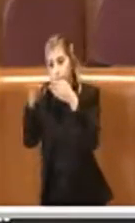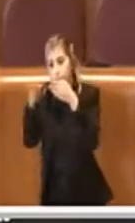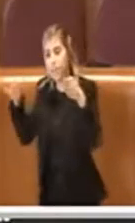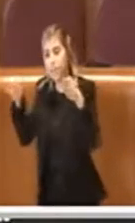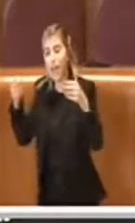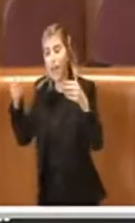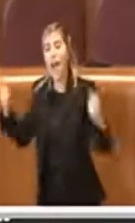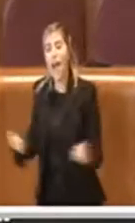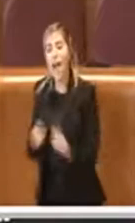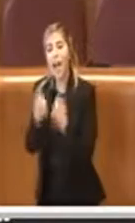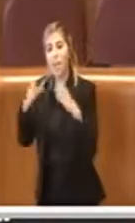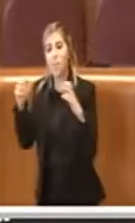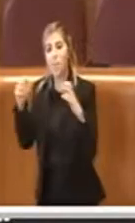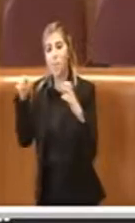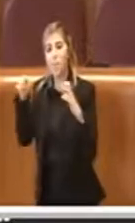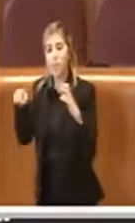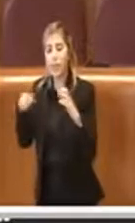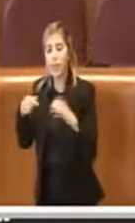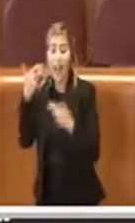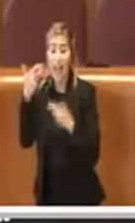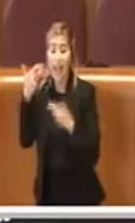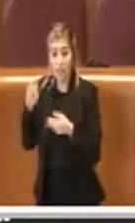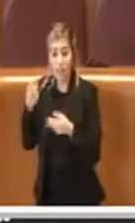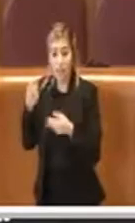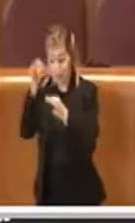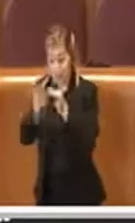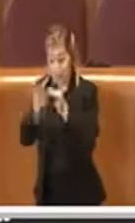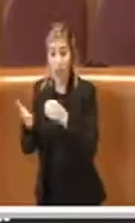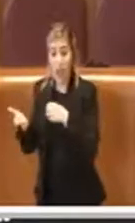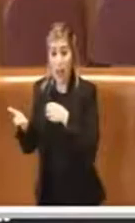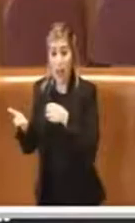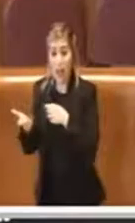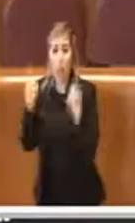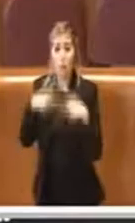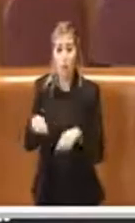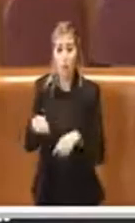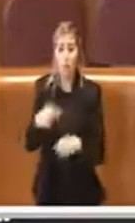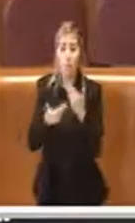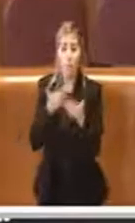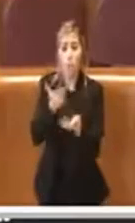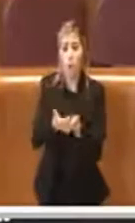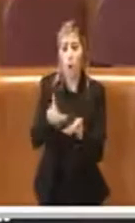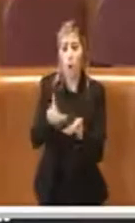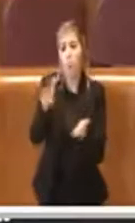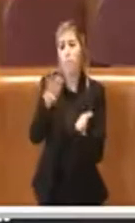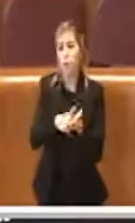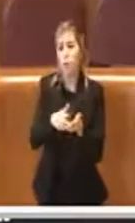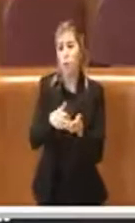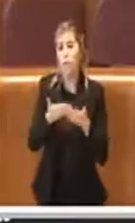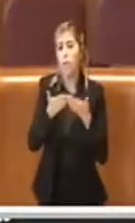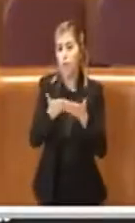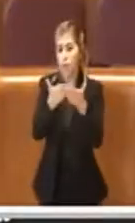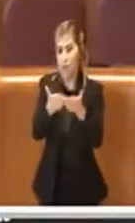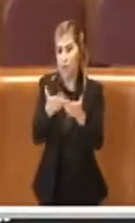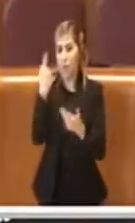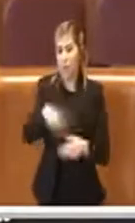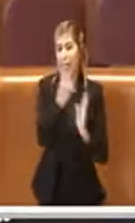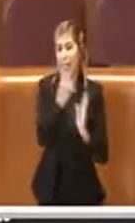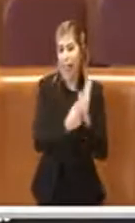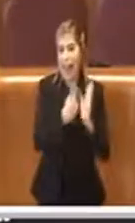attività produttive che in questo momento ne hanno sicuramente bisogno. Per questo io propongo il voto favorevole di questa delibera. Grazie